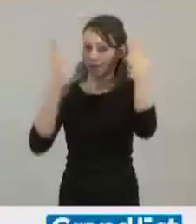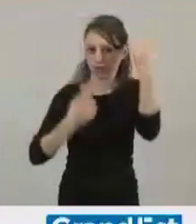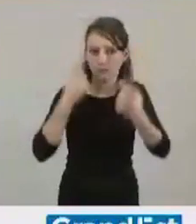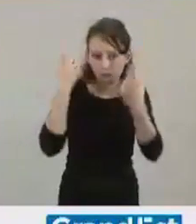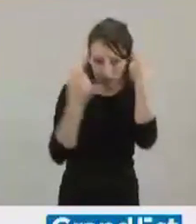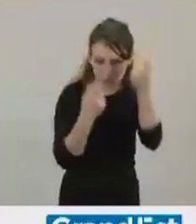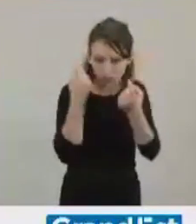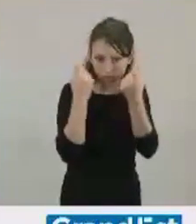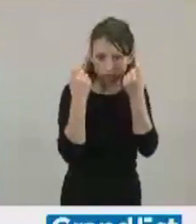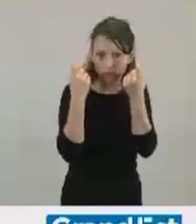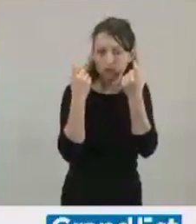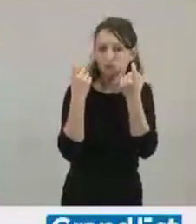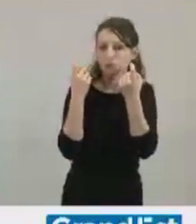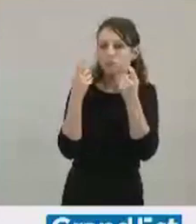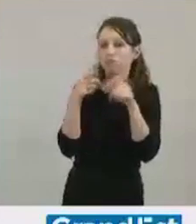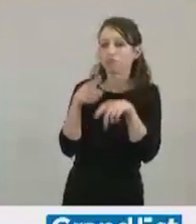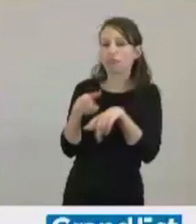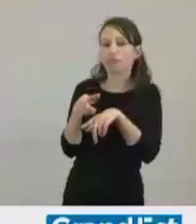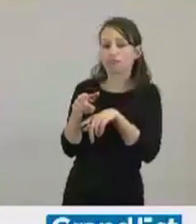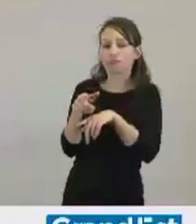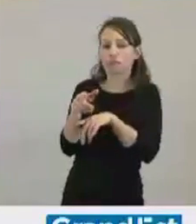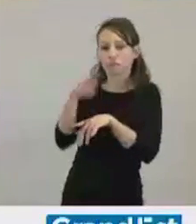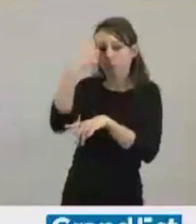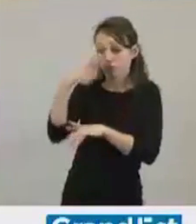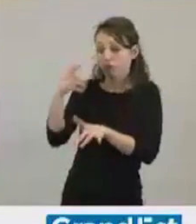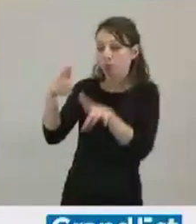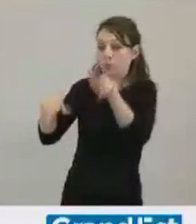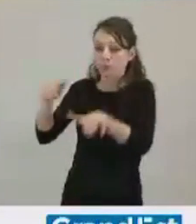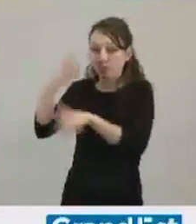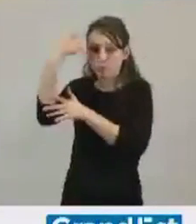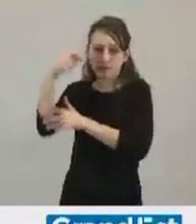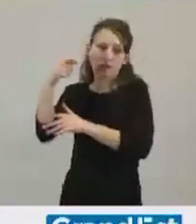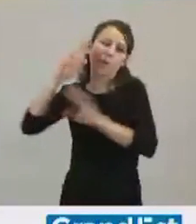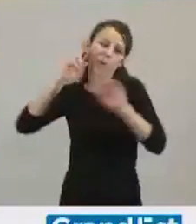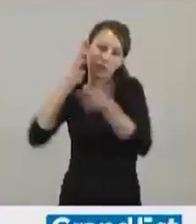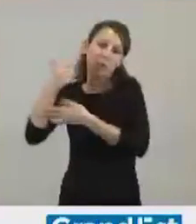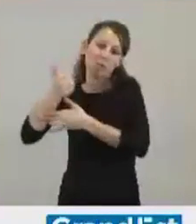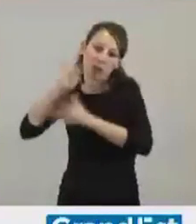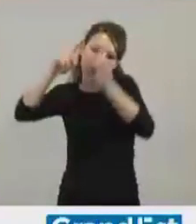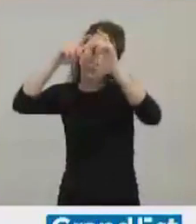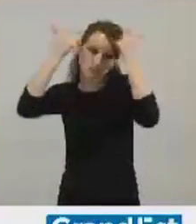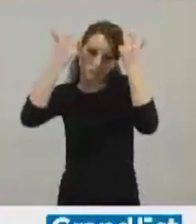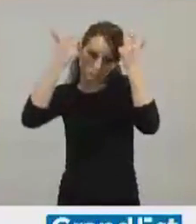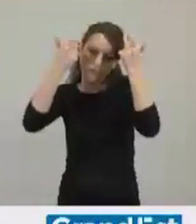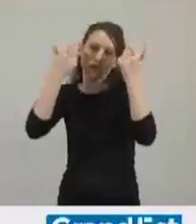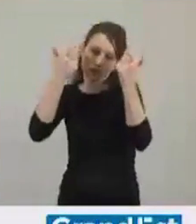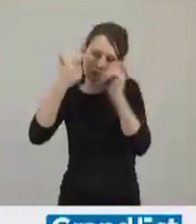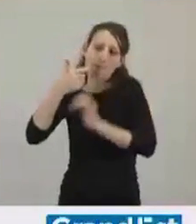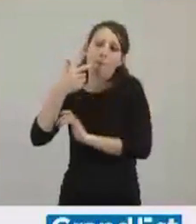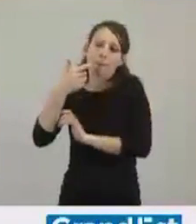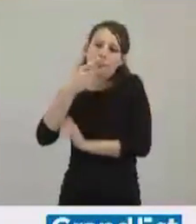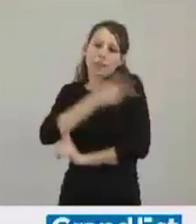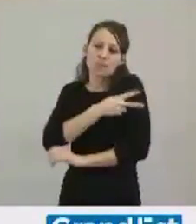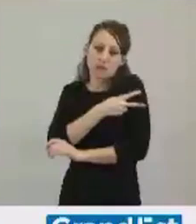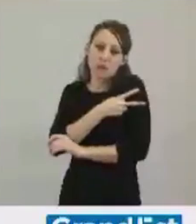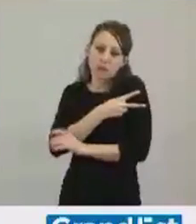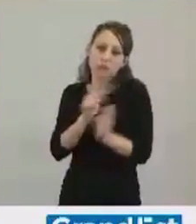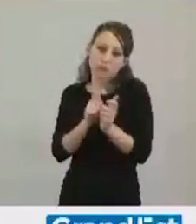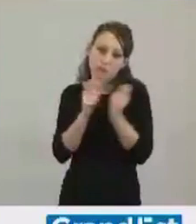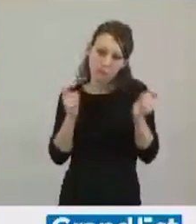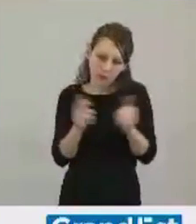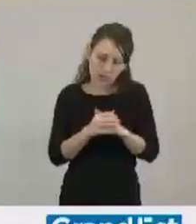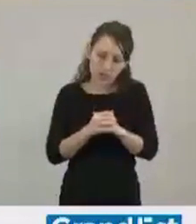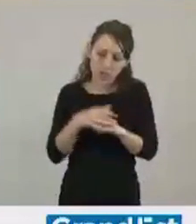souvent des chefs d'entreprise de ces agences d'innovation, développement économique et d'attractivité, comment les présidents qui sont de grands